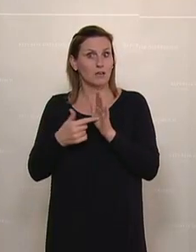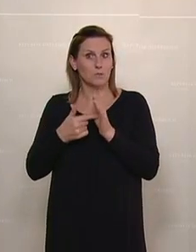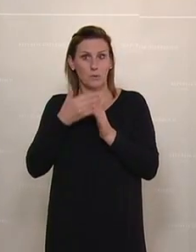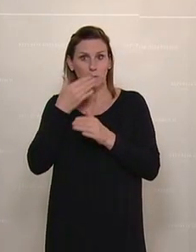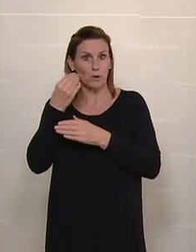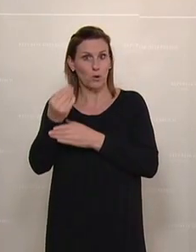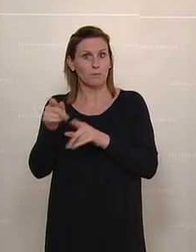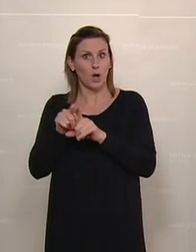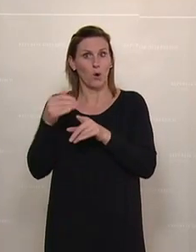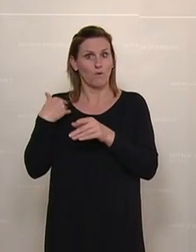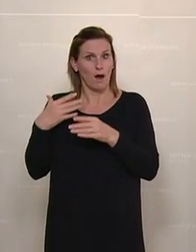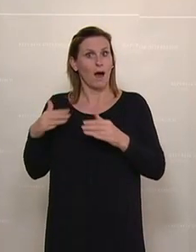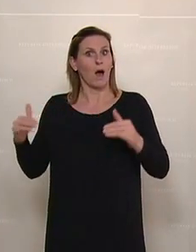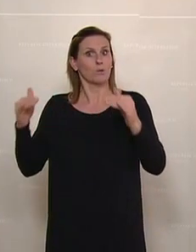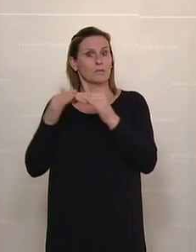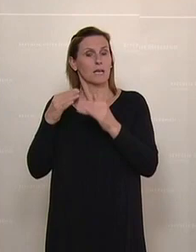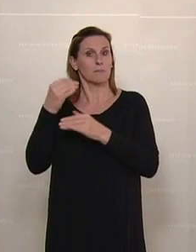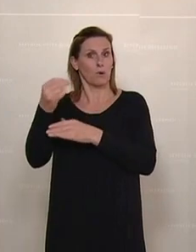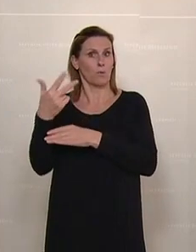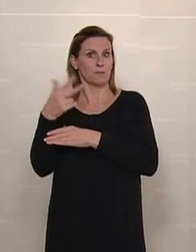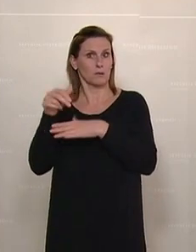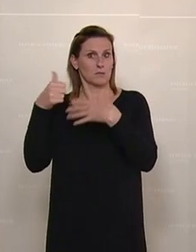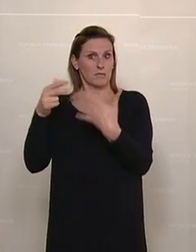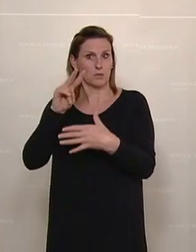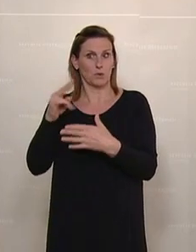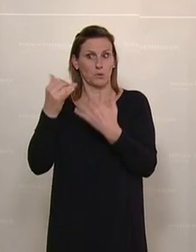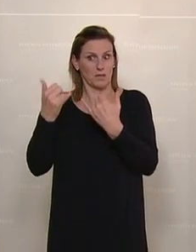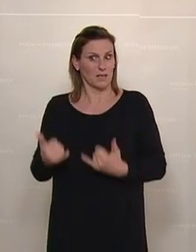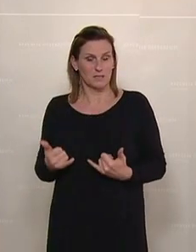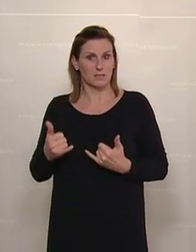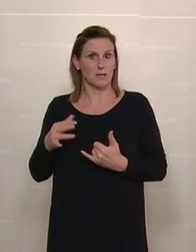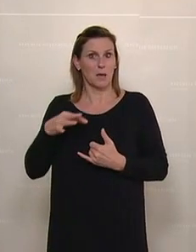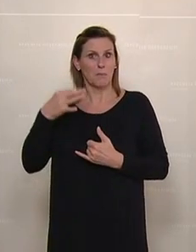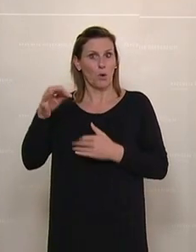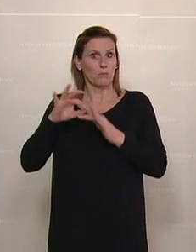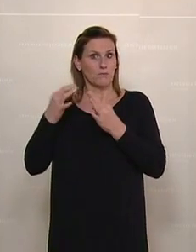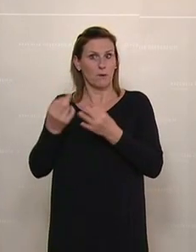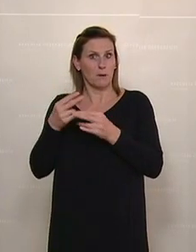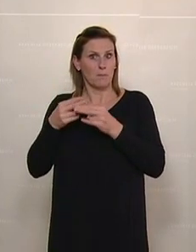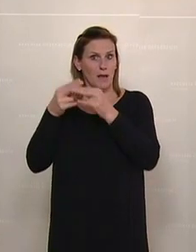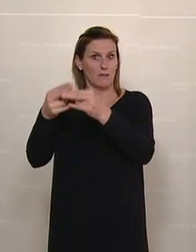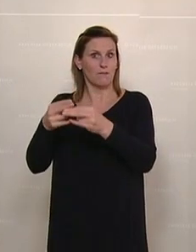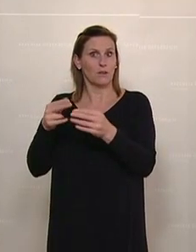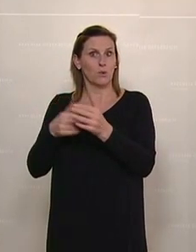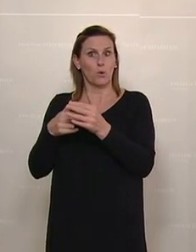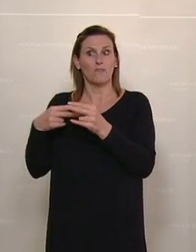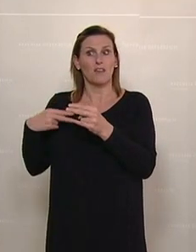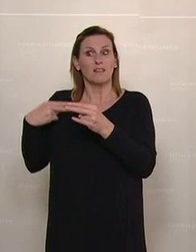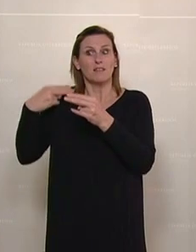360 Euro Ausgleich erhalten. Und der bekommt jetzt die Familienbeihilfe nachbezahlt.